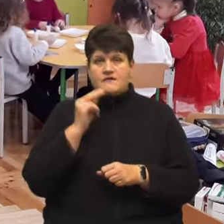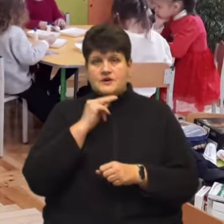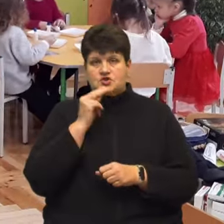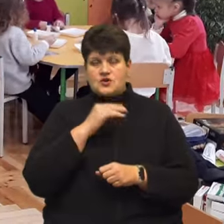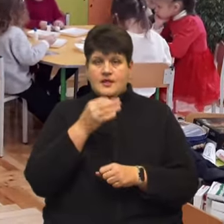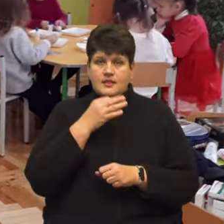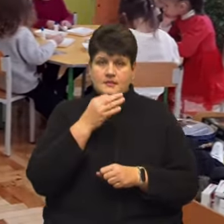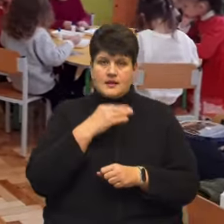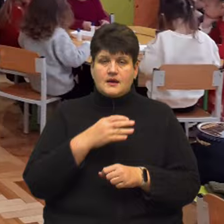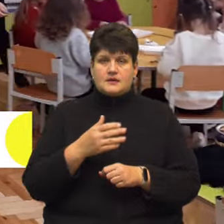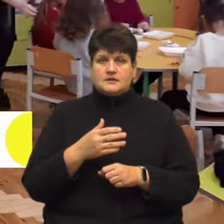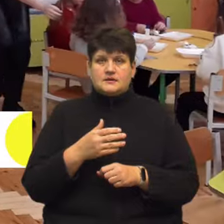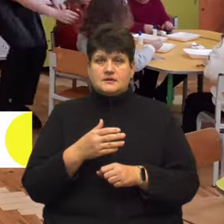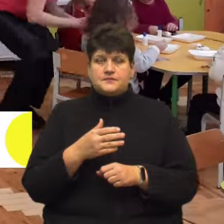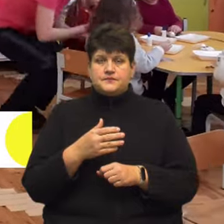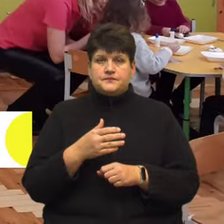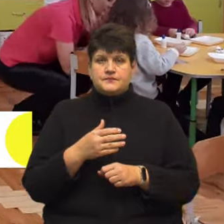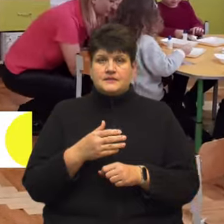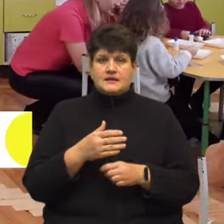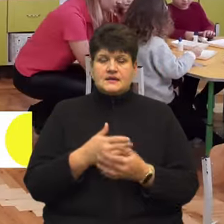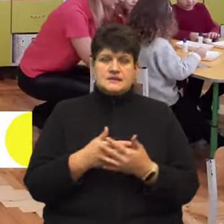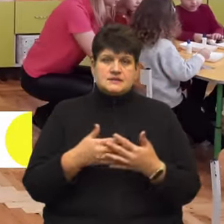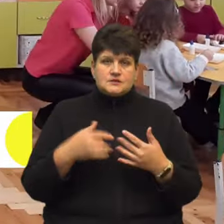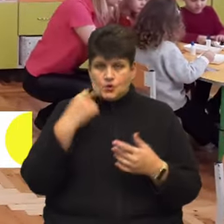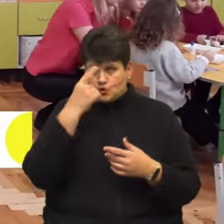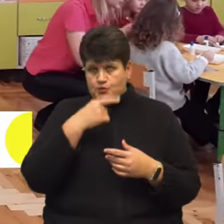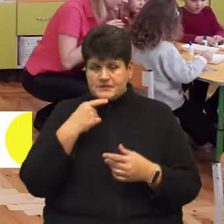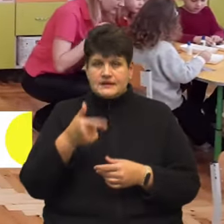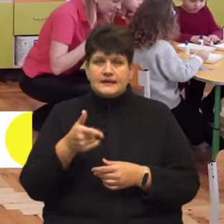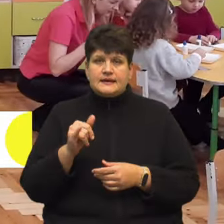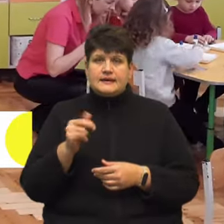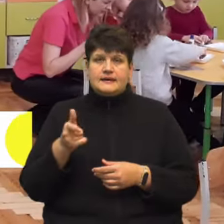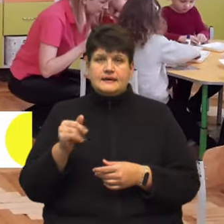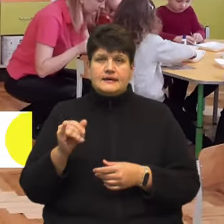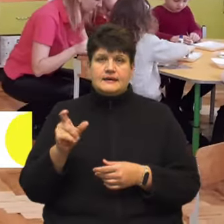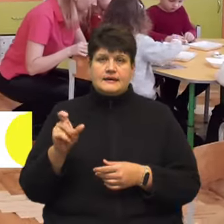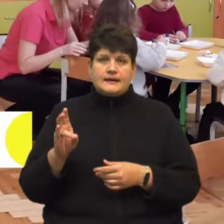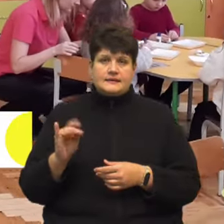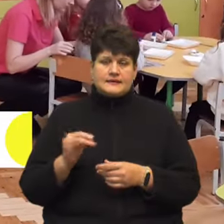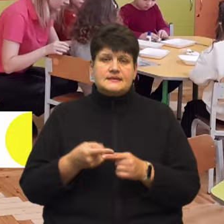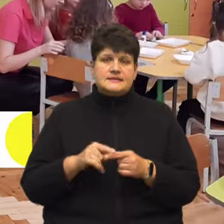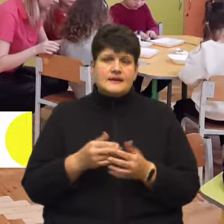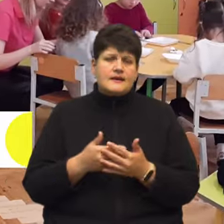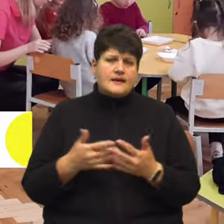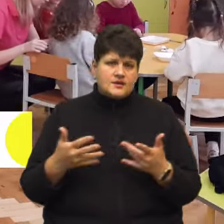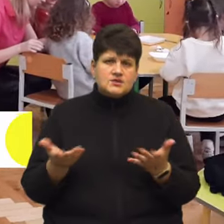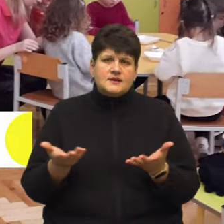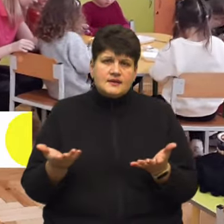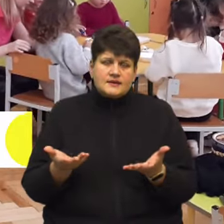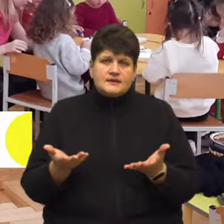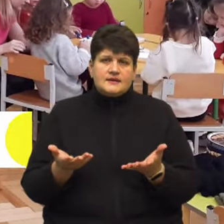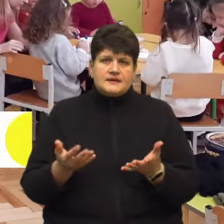таблетки, медикаменти, якісь засоби особистої гігієни. Це речі, які не є